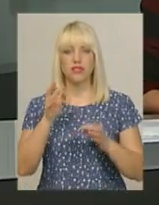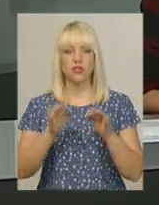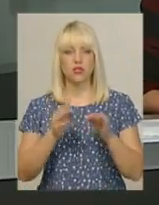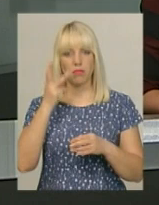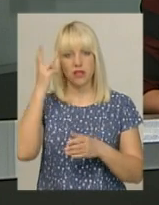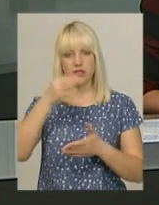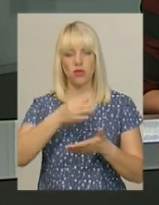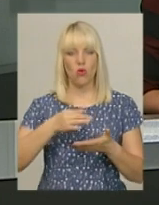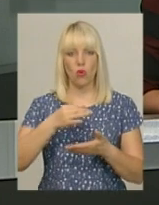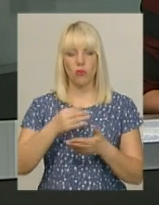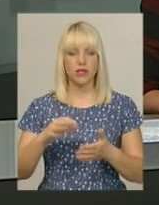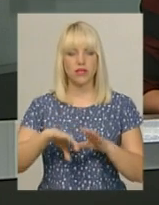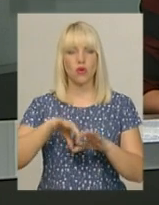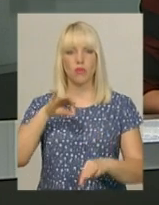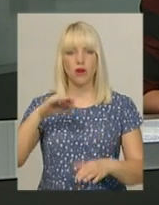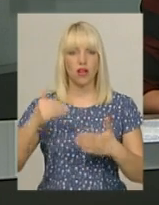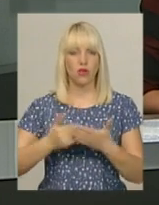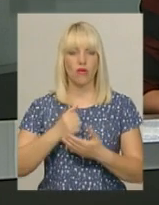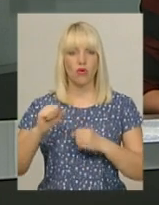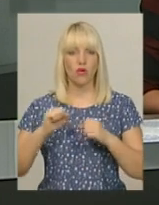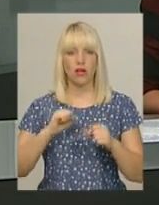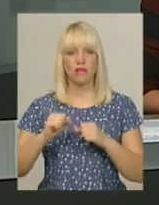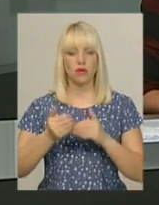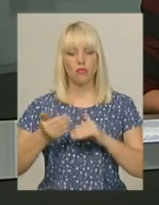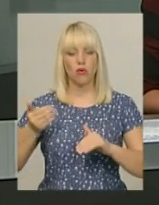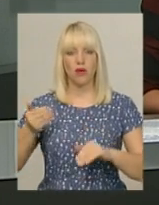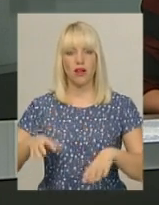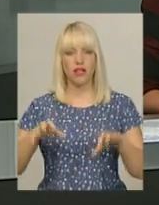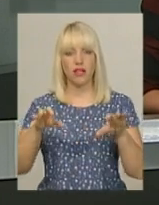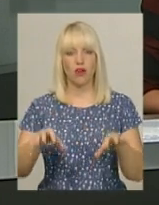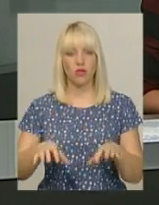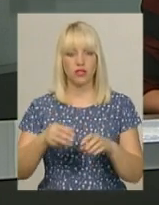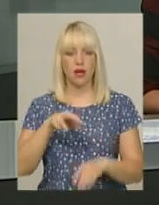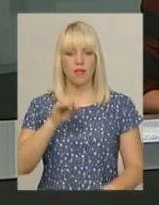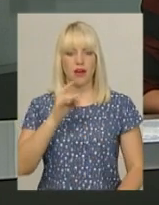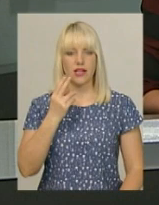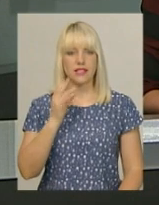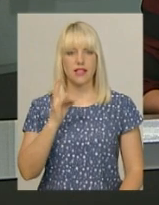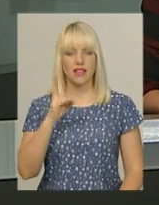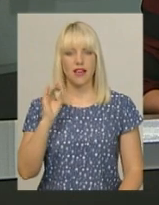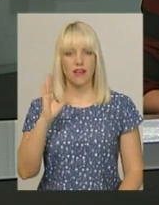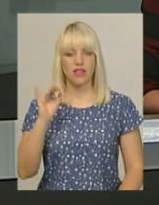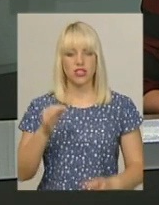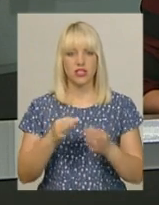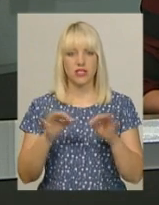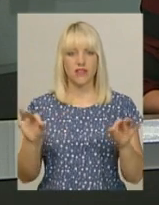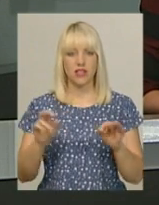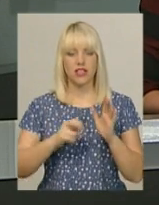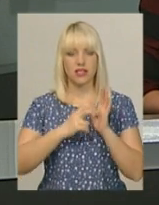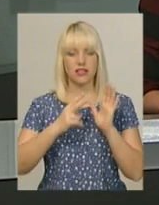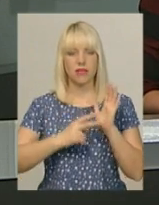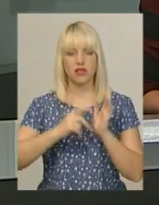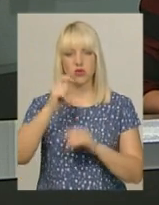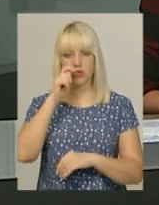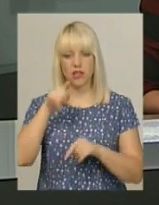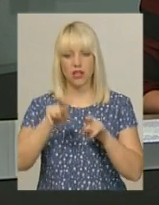Хмельницької області обирали нового керівника. Попереднього очільника Анатолія Марцинкевича, нагадаю, з посади звільнили 17 квітня.